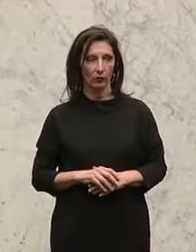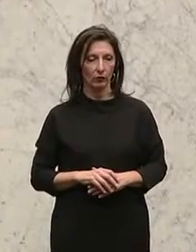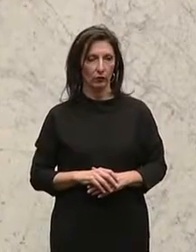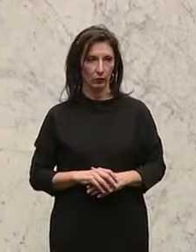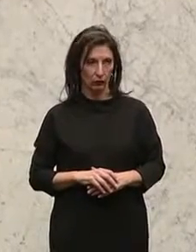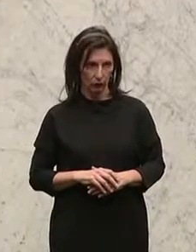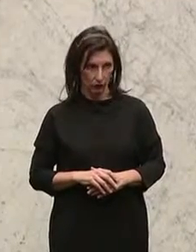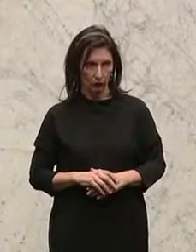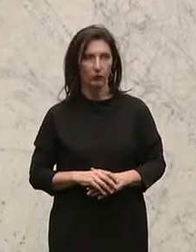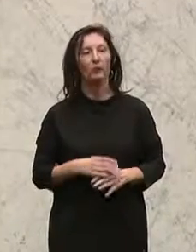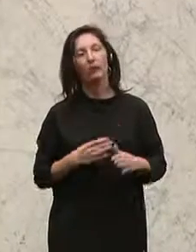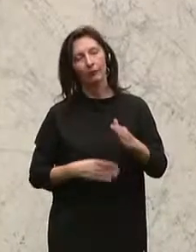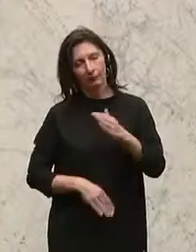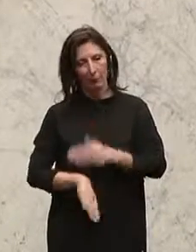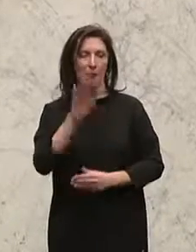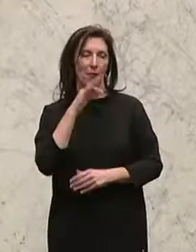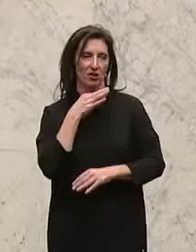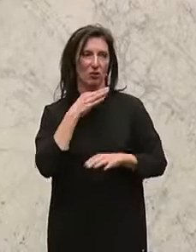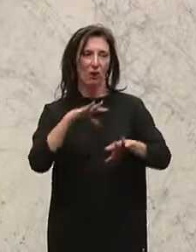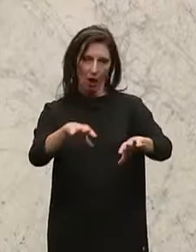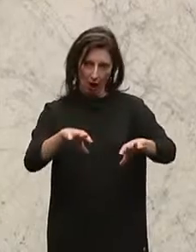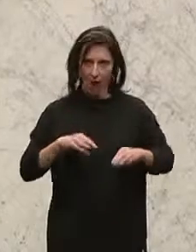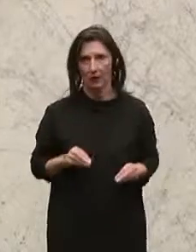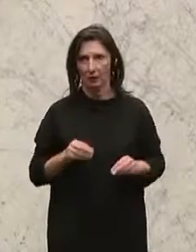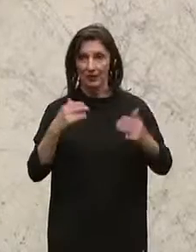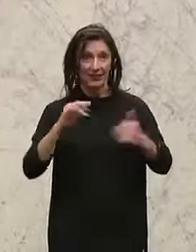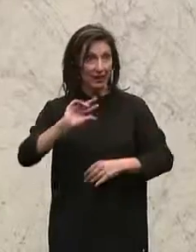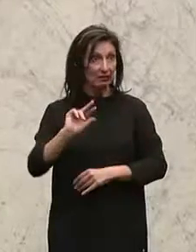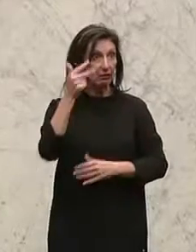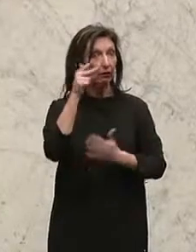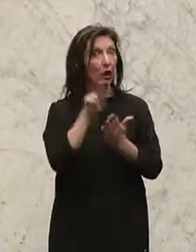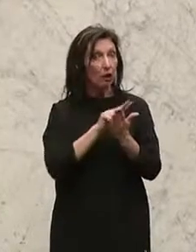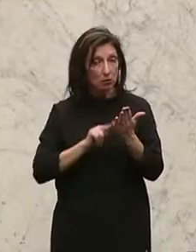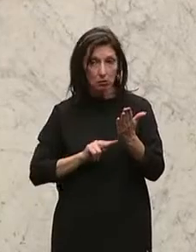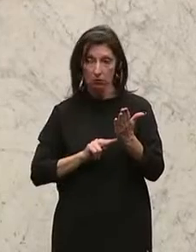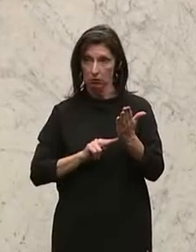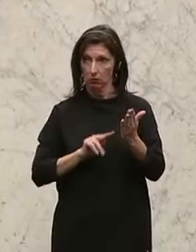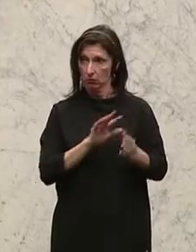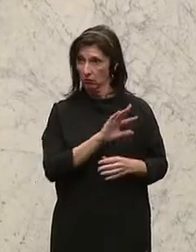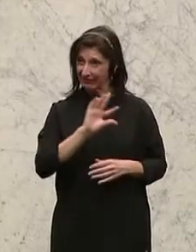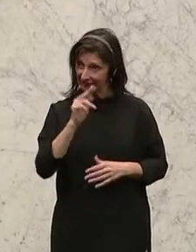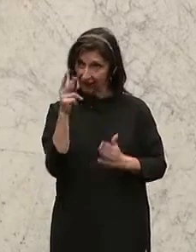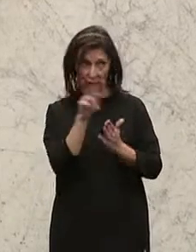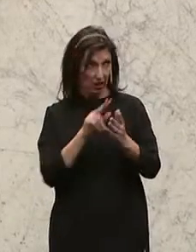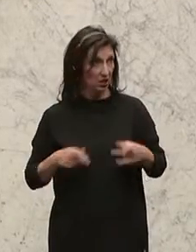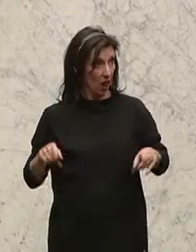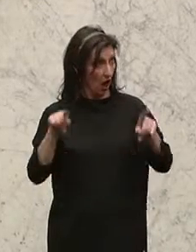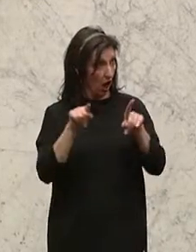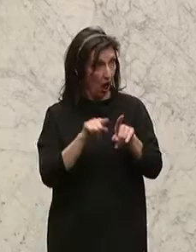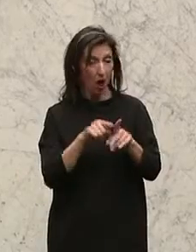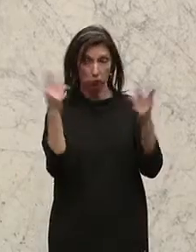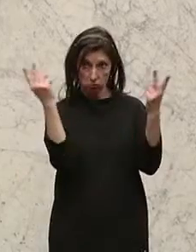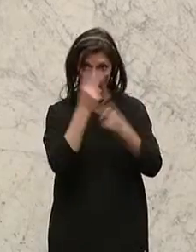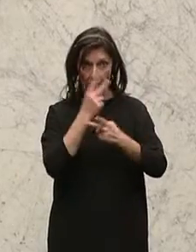Das ist mit Mehrheit angenommen. Dann kommen wir zur dritten Lesung. Bitte, jene Damen und Herren, die auch in dritter Lesung für diesen